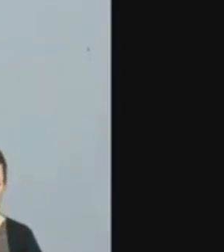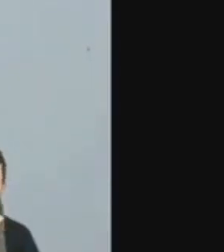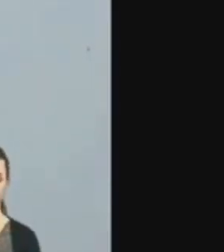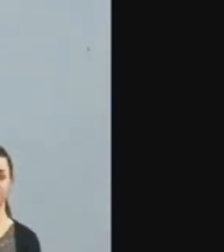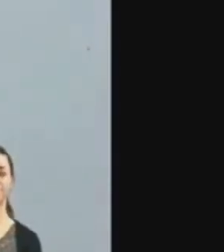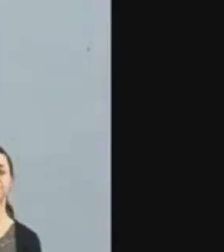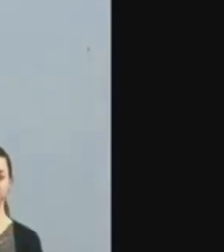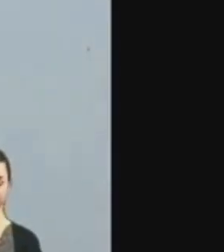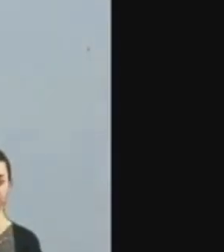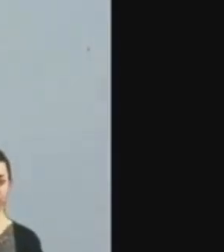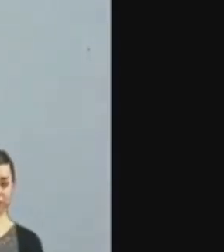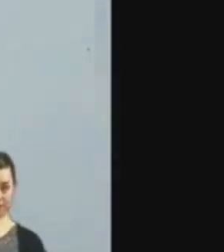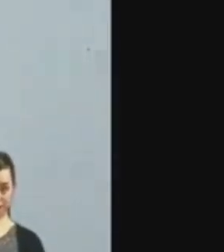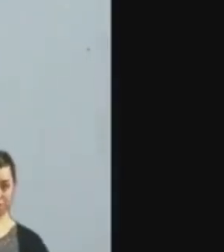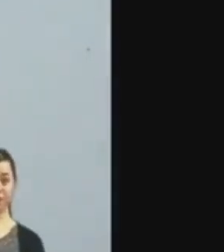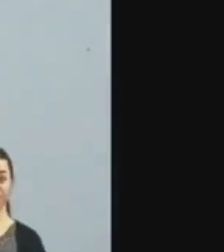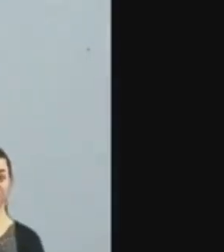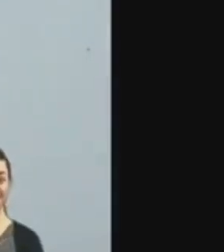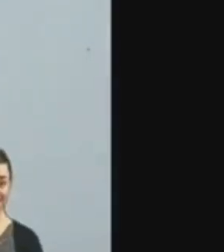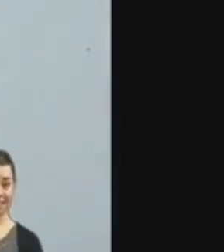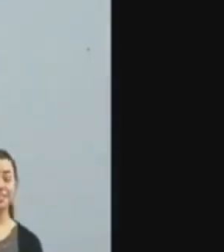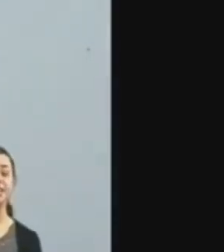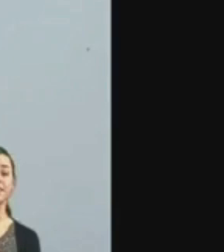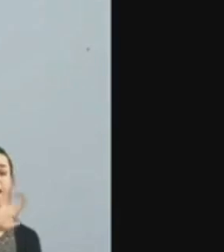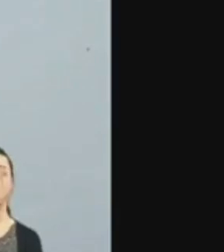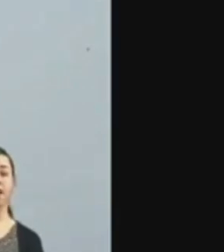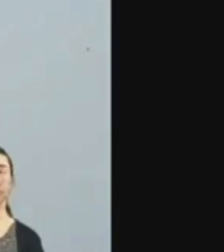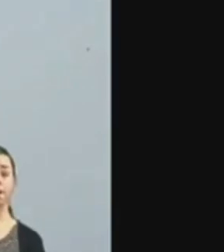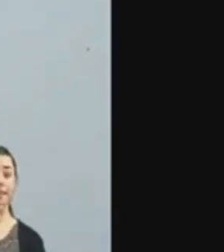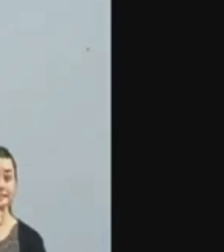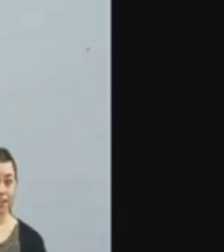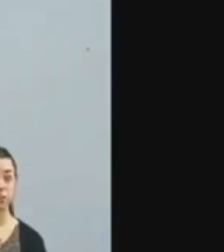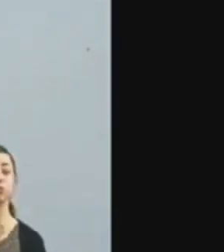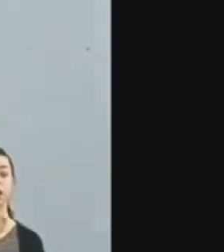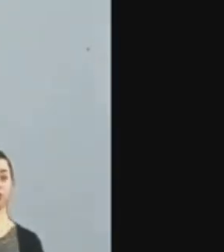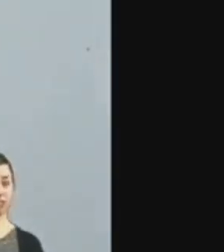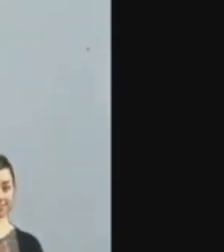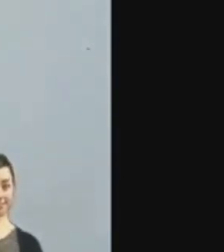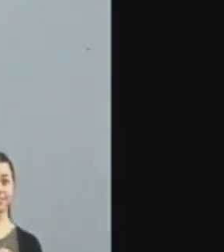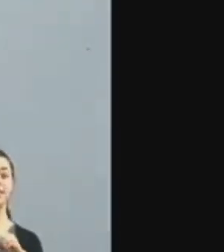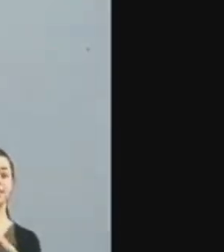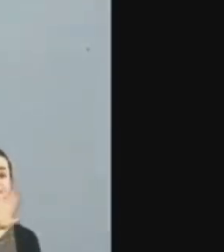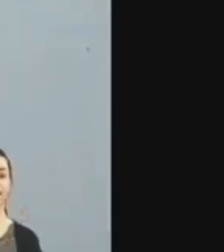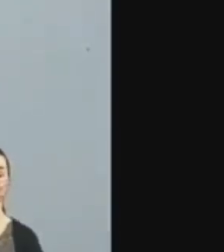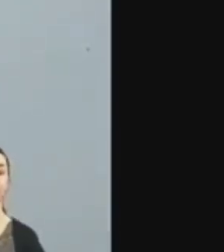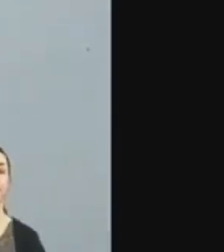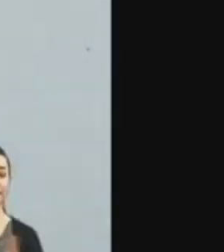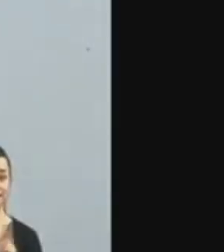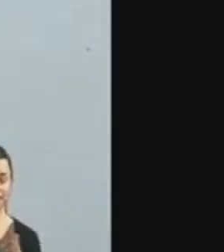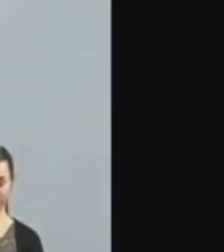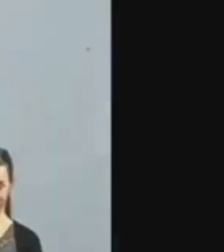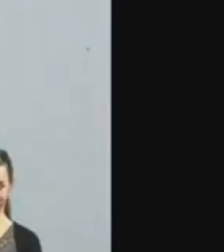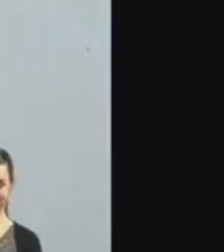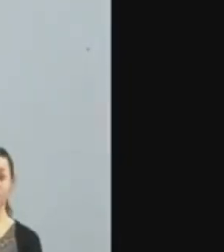čeština a na sever od nás Němčina, tak i my máme český znakový jazyk a oni německý. Ale hlavně, český